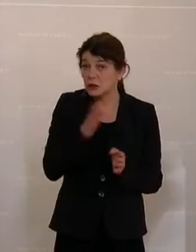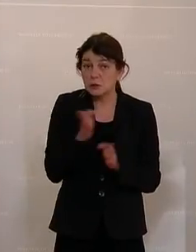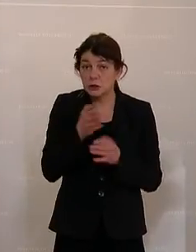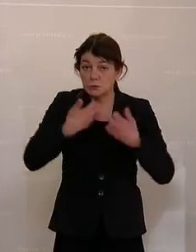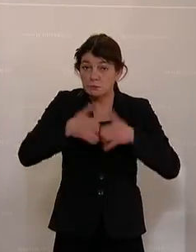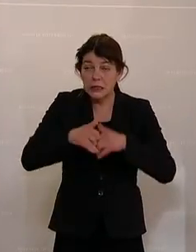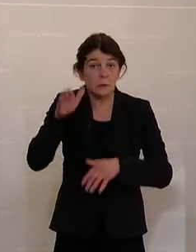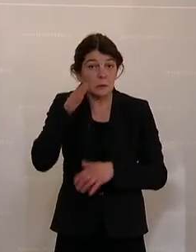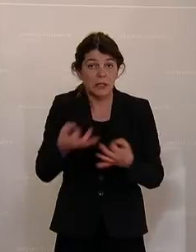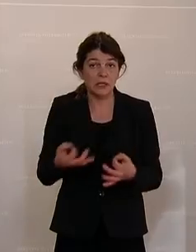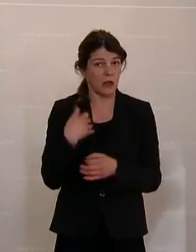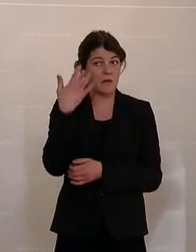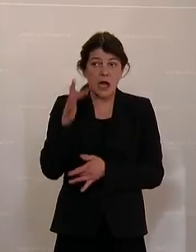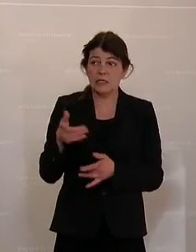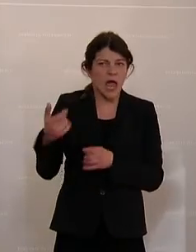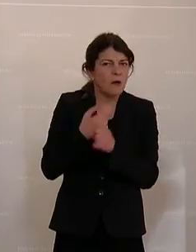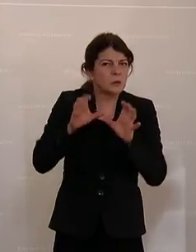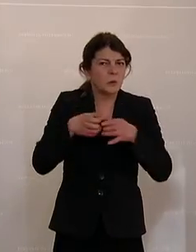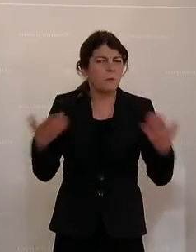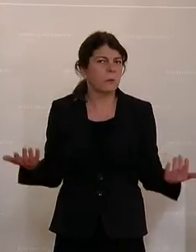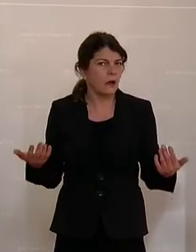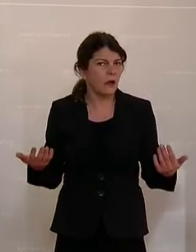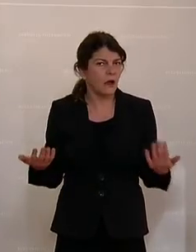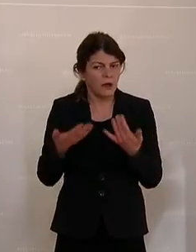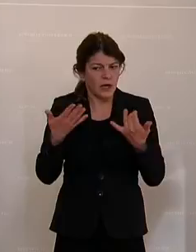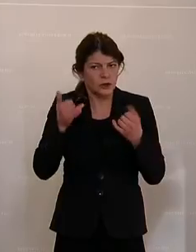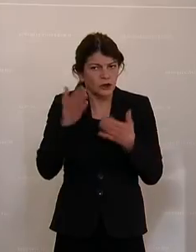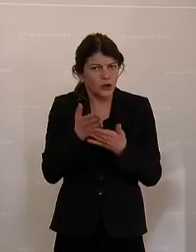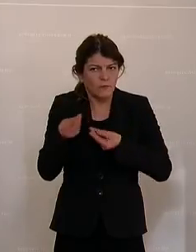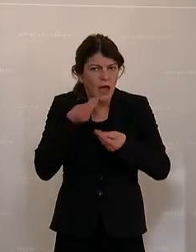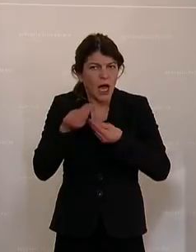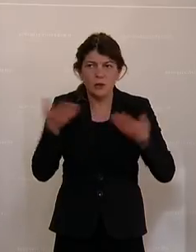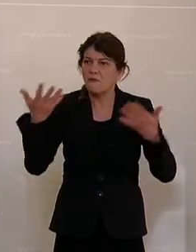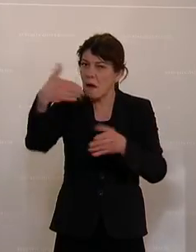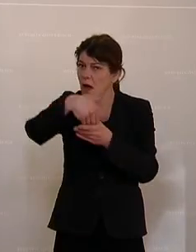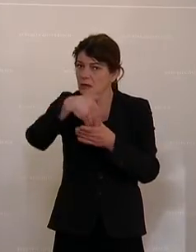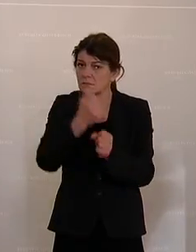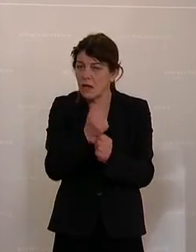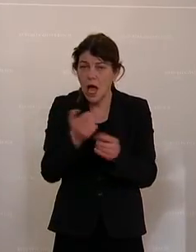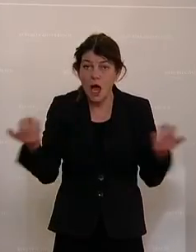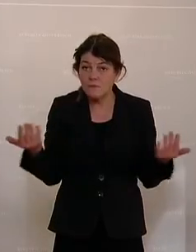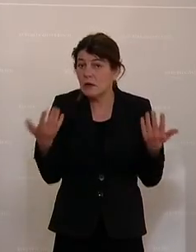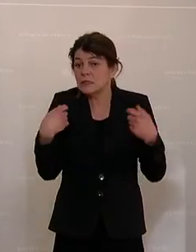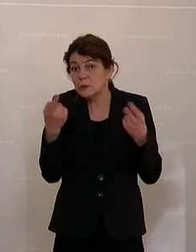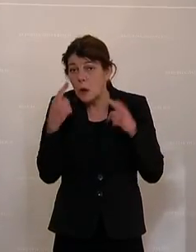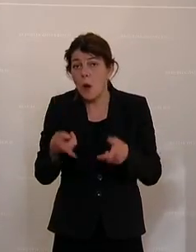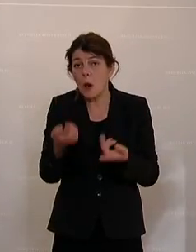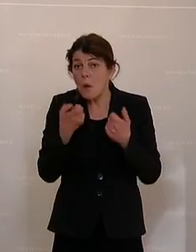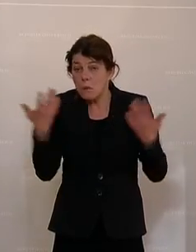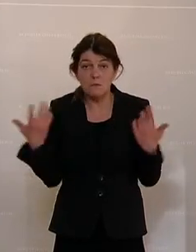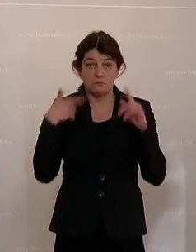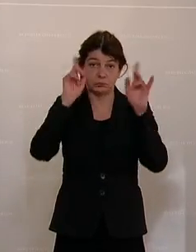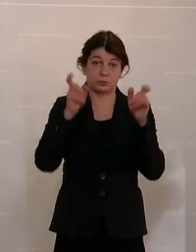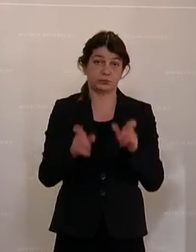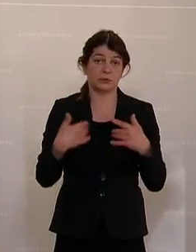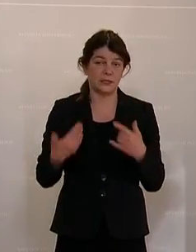wissen weder, wie weit, dass diese Arbeitsgruppe jetzt schon verhandelt hat oder was in diese Richtung kommen soll. Ich